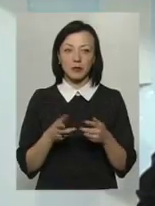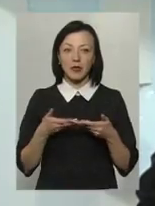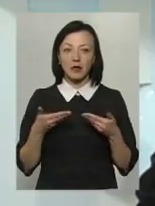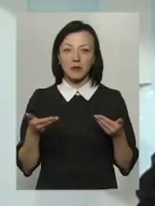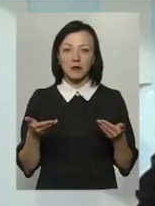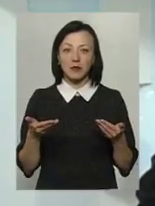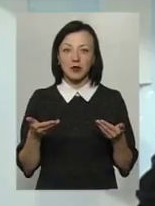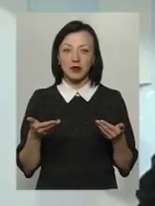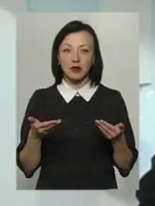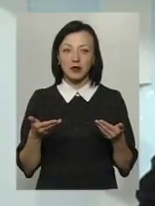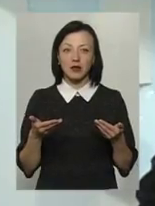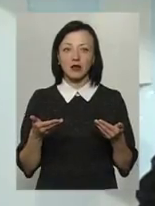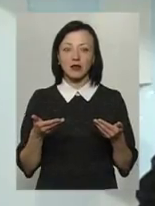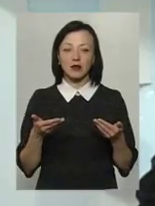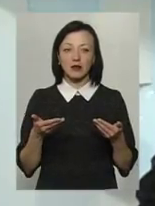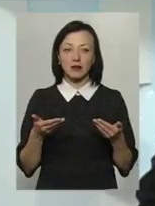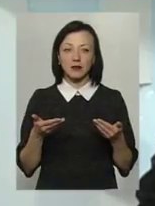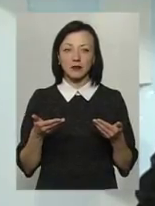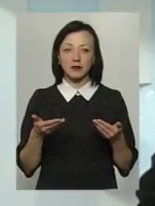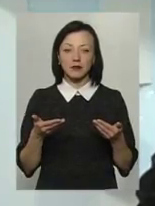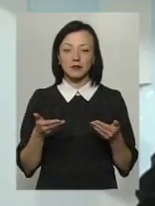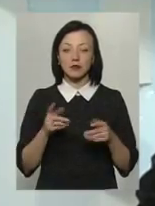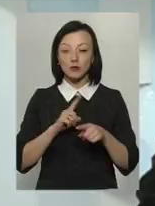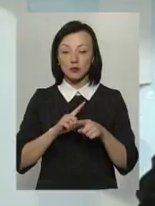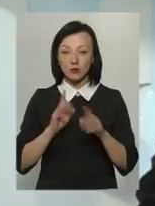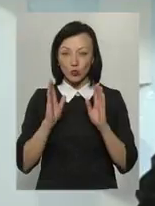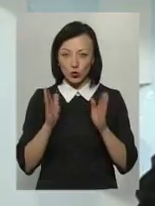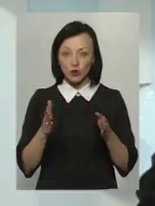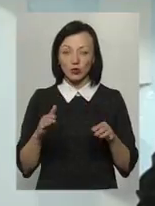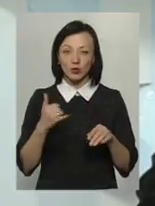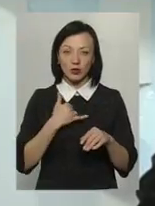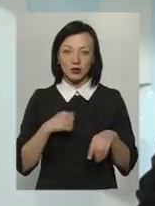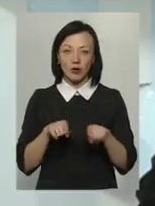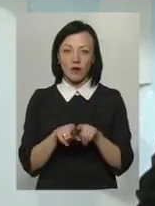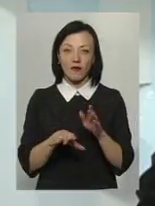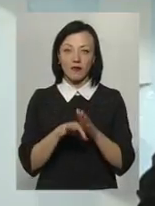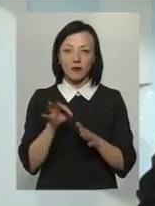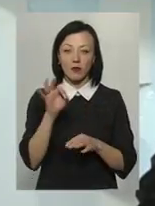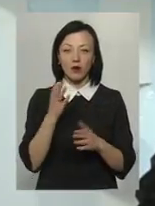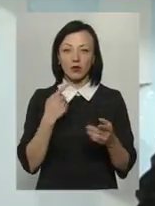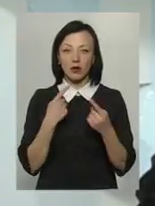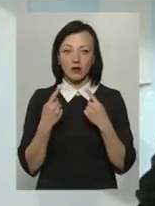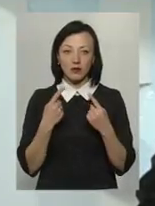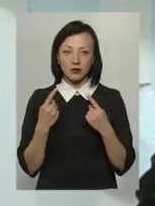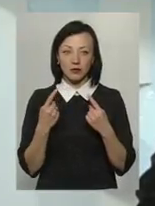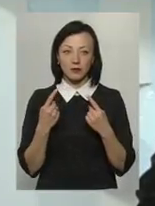підійдемо к такому вибору, о котором говорили. Либо ми